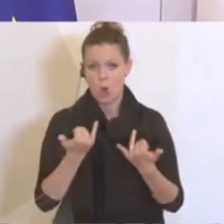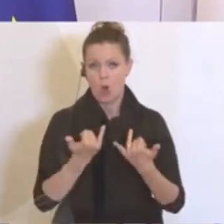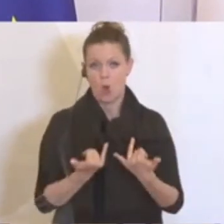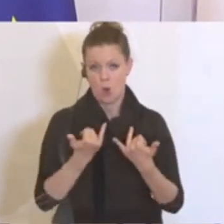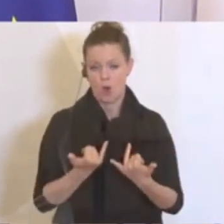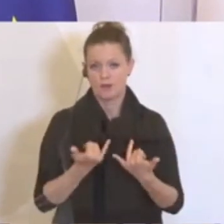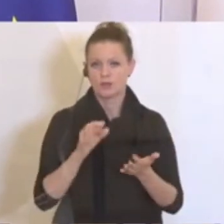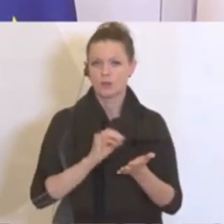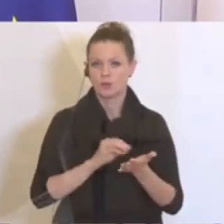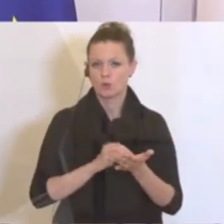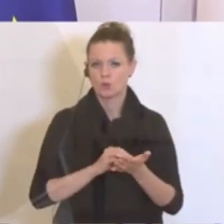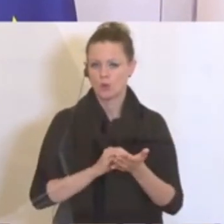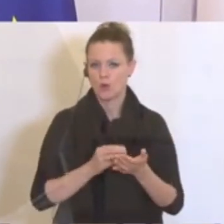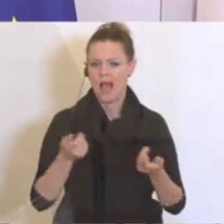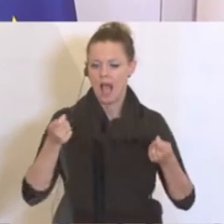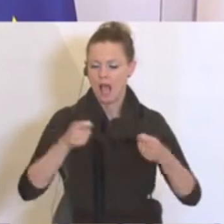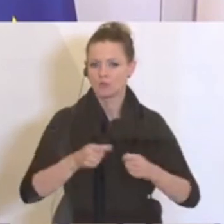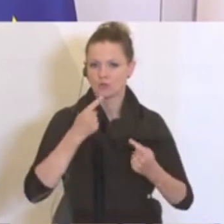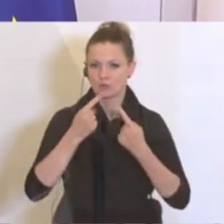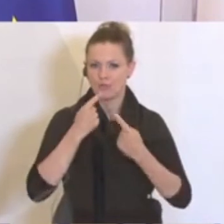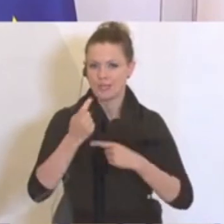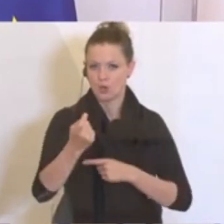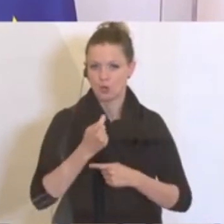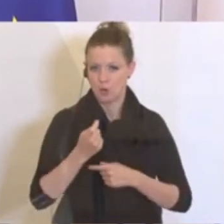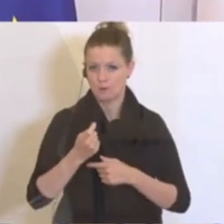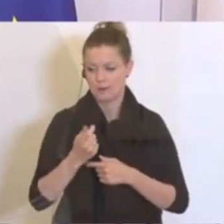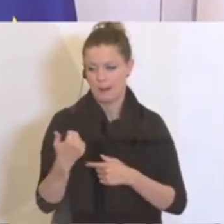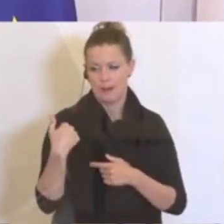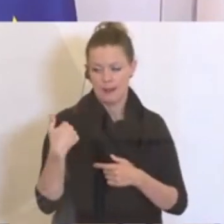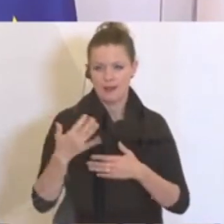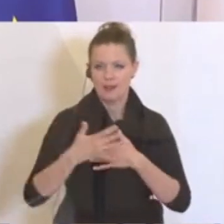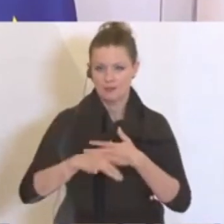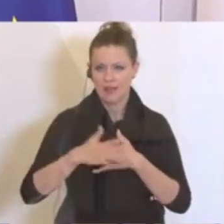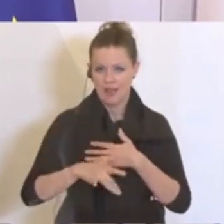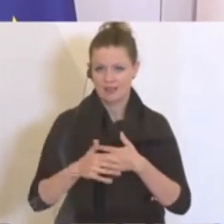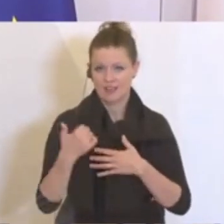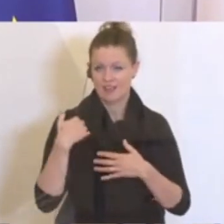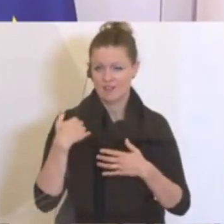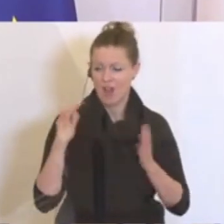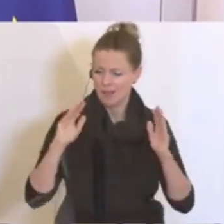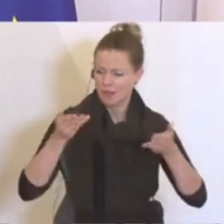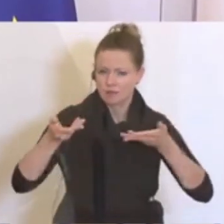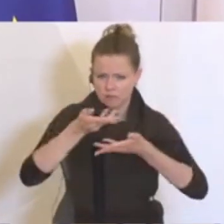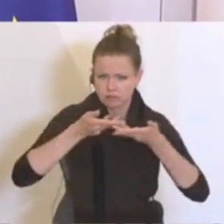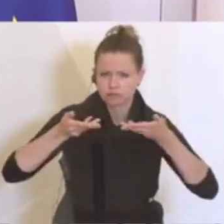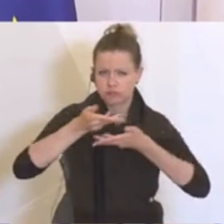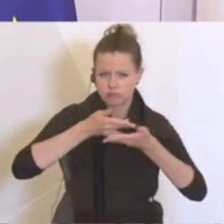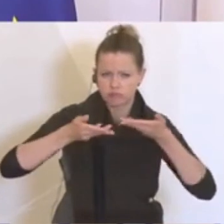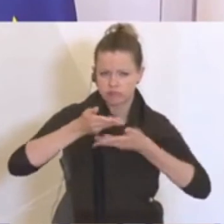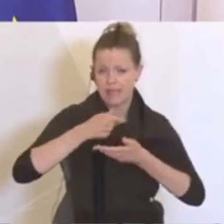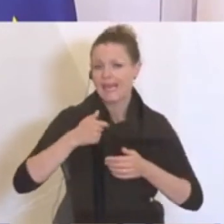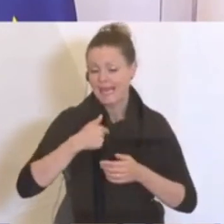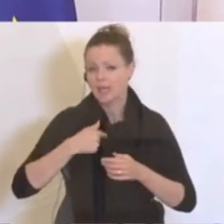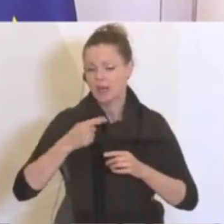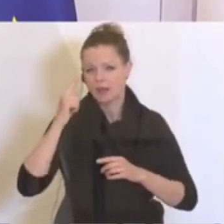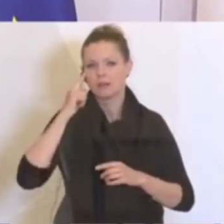noch Schlussgespräche stattfinden. Am Freitag wurde das intensiv abgehandelt und ich gehe